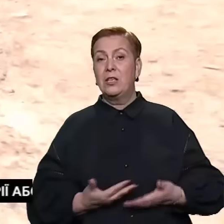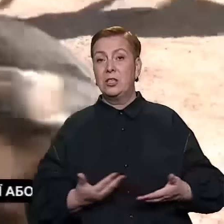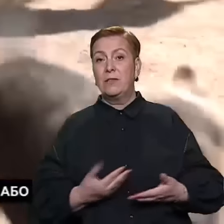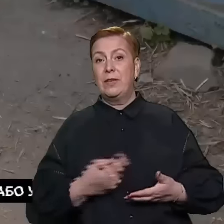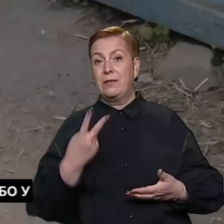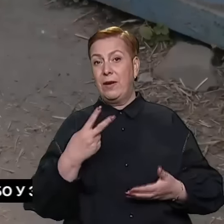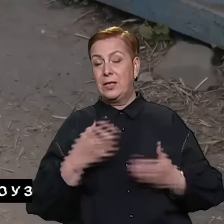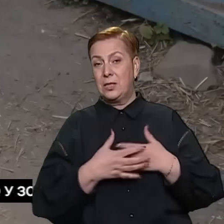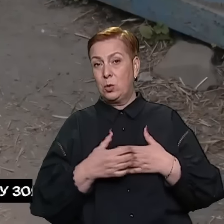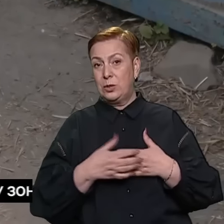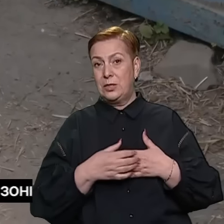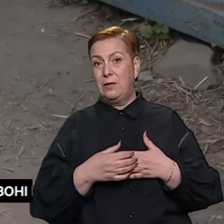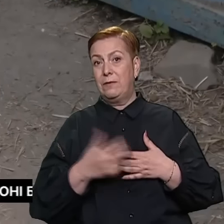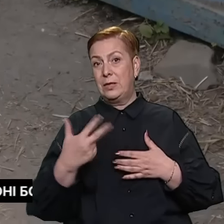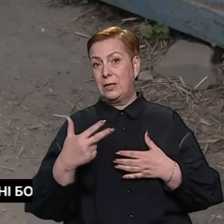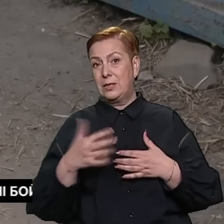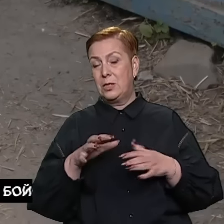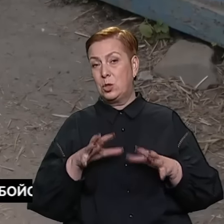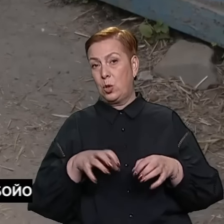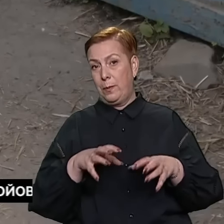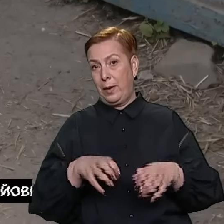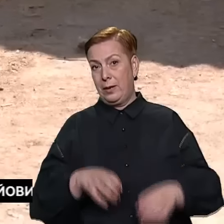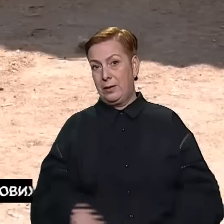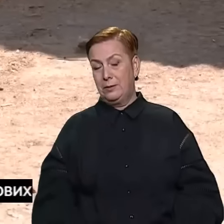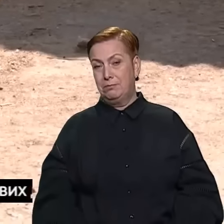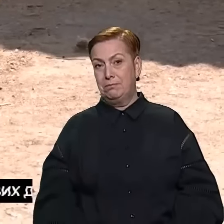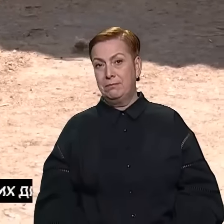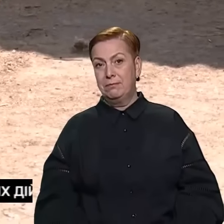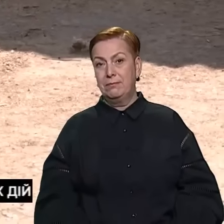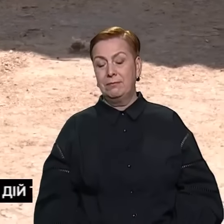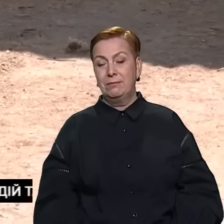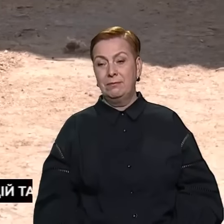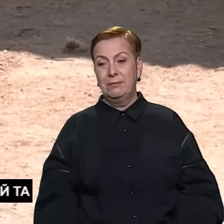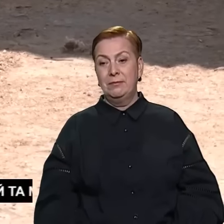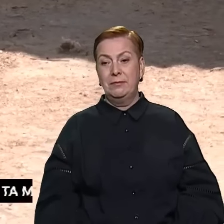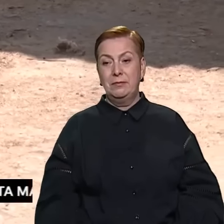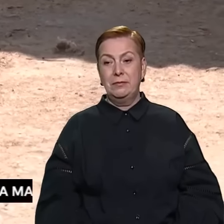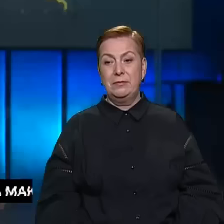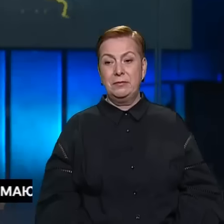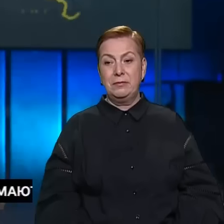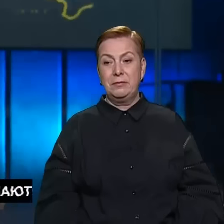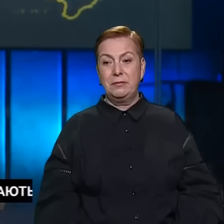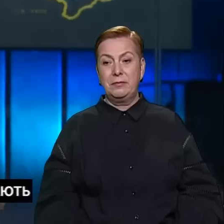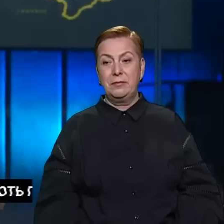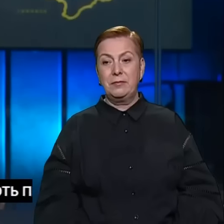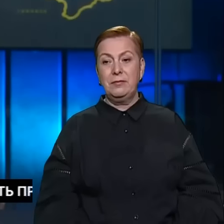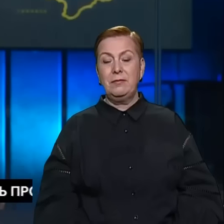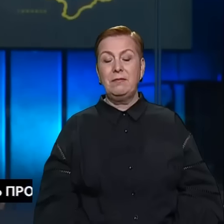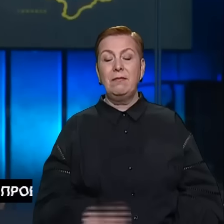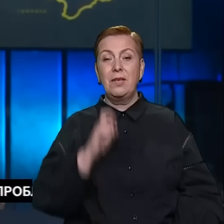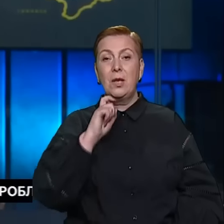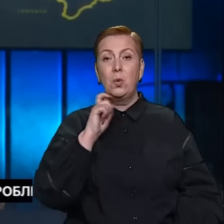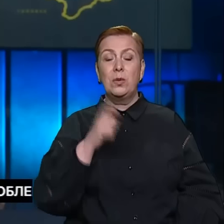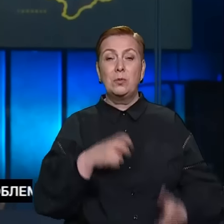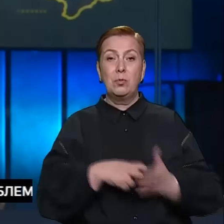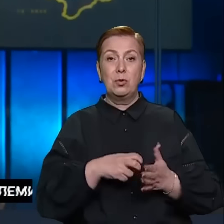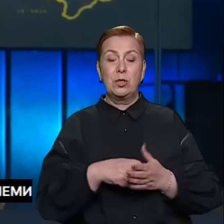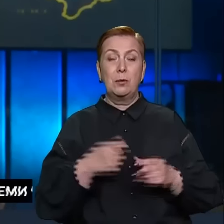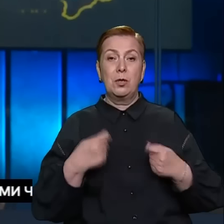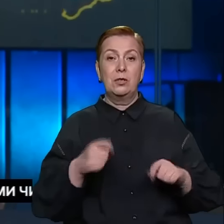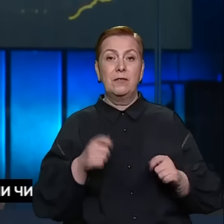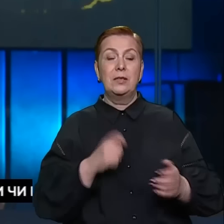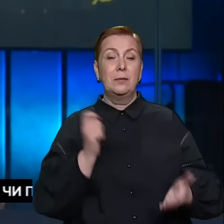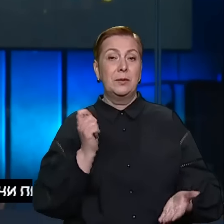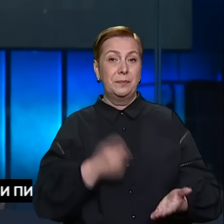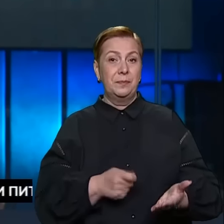благодійників. Олена Жикалова, Анатолій Басистий, Володимир Волок, Суспільне, Новини, Кропивницький. Укрпошта продаватиме на